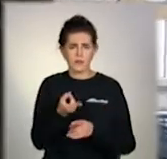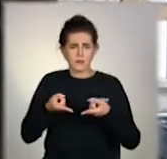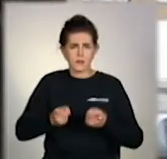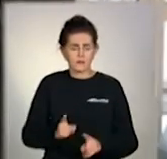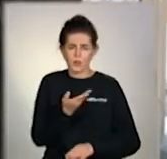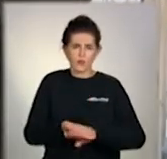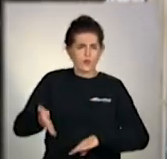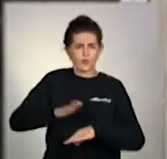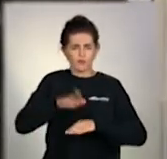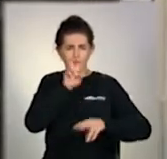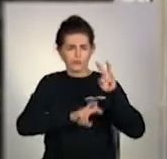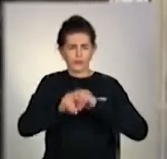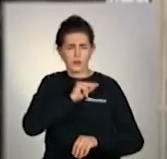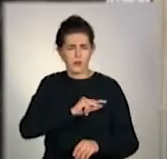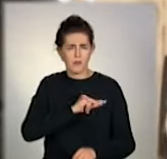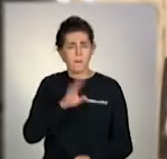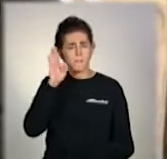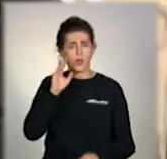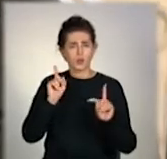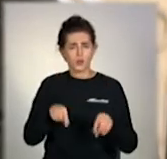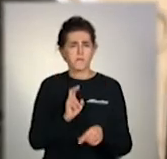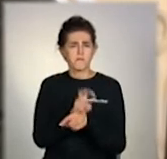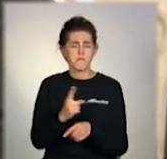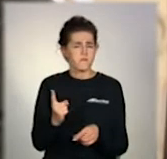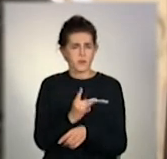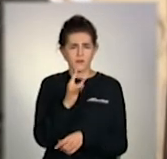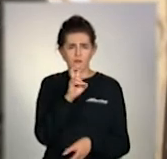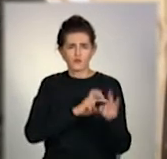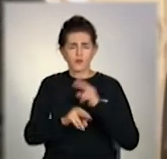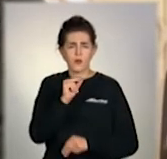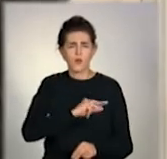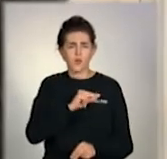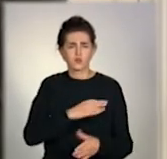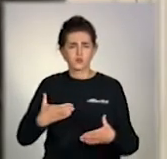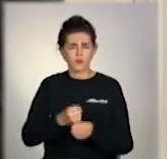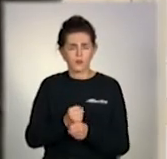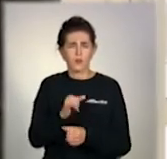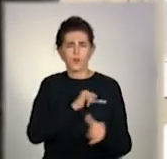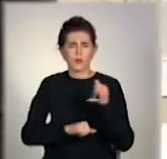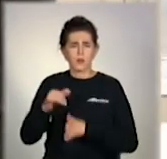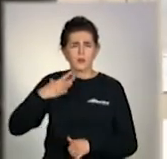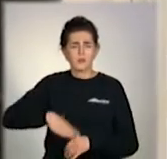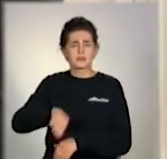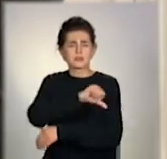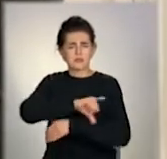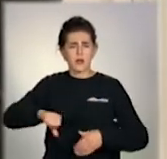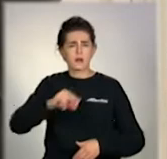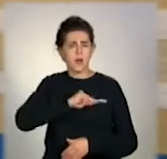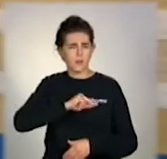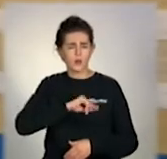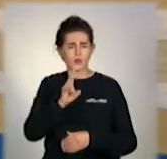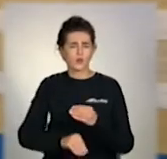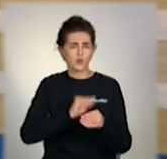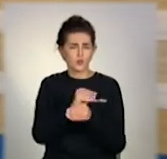Пан В'ячеслав прийшов до центру зайнятості вперше. Говорить, з роботи скоротили, деякий час довелося працювати за кордоном. Додає,